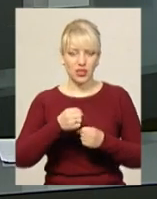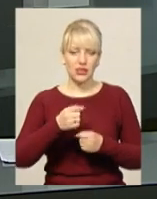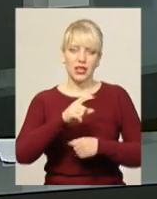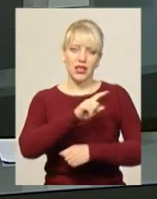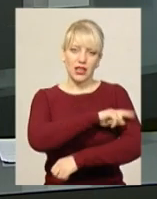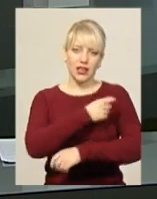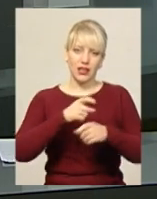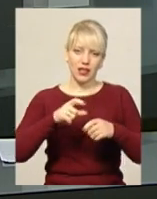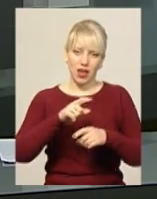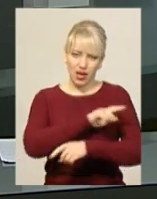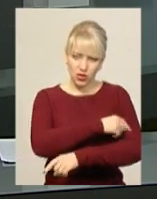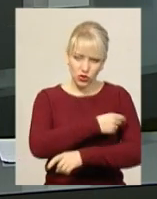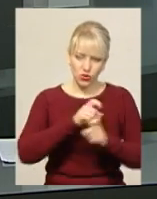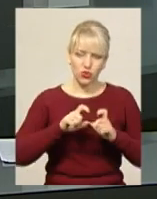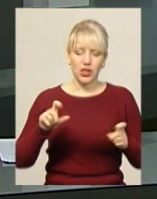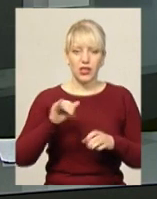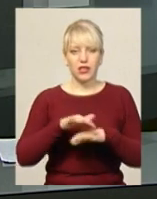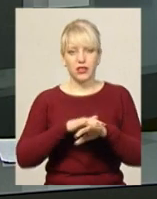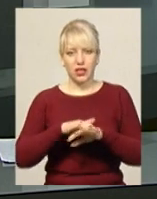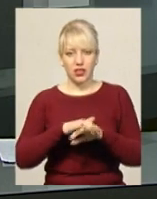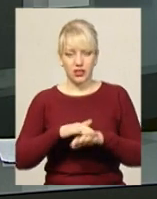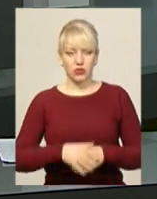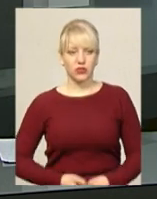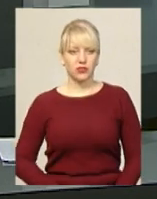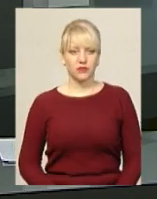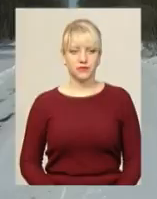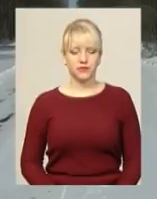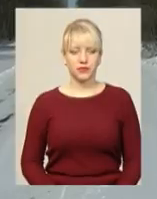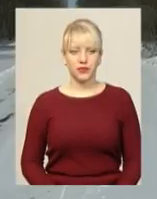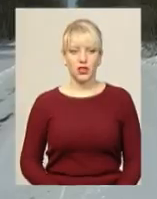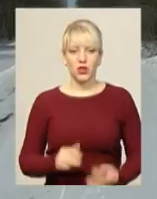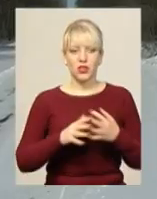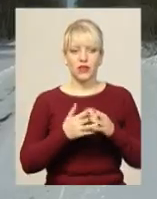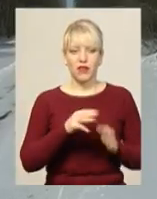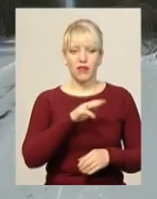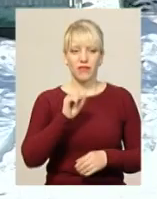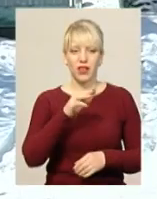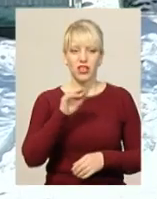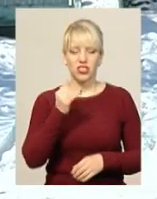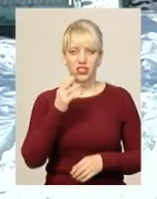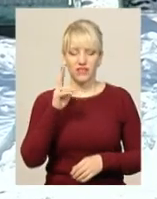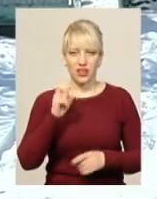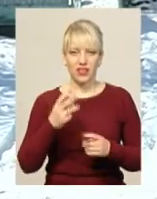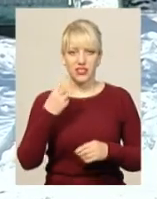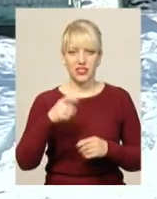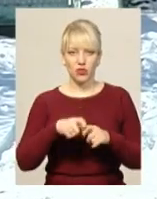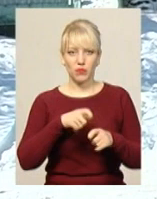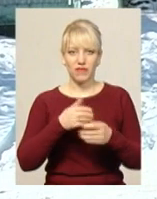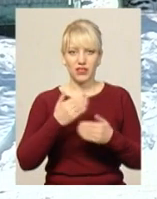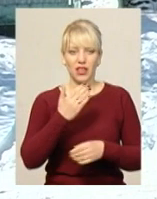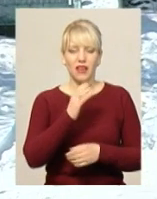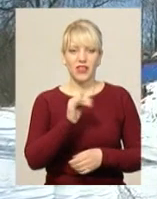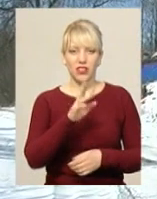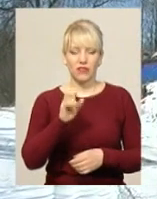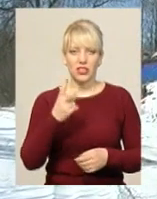ринок. Чи відновлять автобусне сполучення, дізнавалася Наталя Сідова. У селі Фащіївка, що у 30 кілометрах від Вінковець,